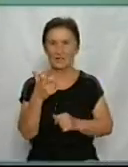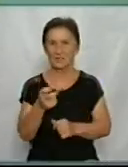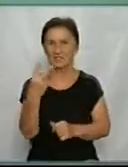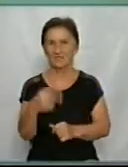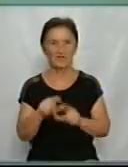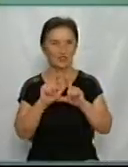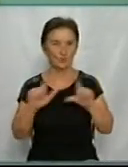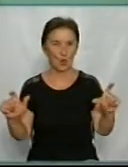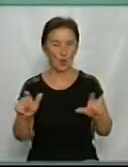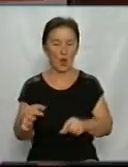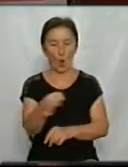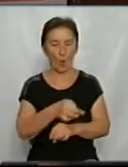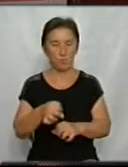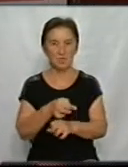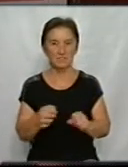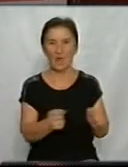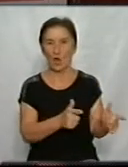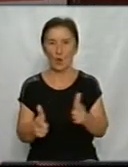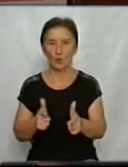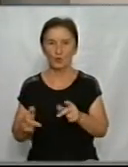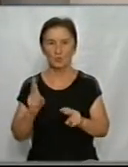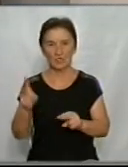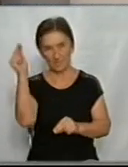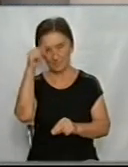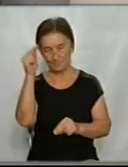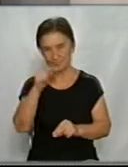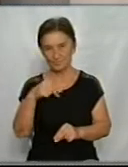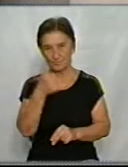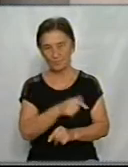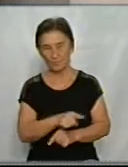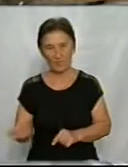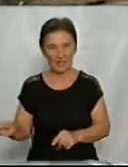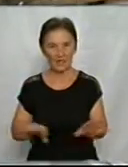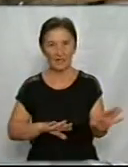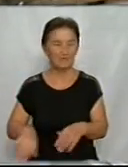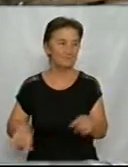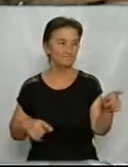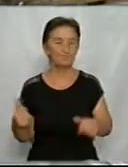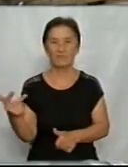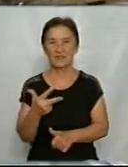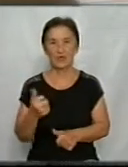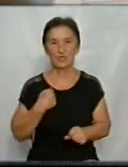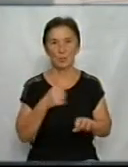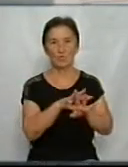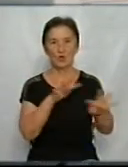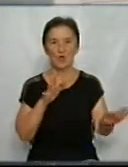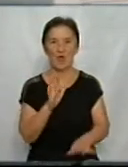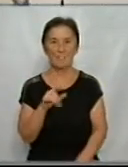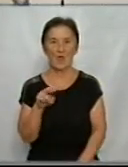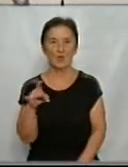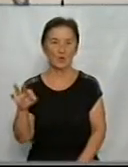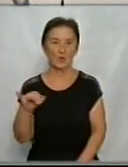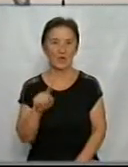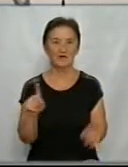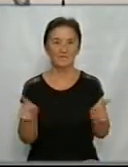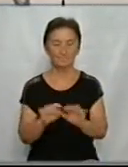області готуються до навчання в умовах адаптивного карантину. Історія Кропивницького військового третього полку спецпризначення Вадима Довгорука у